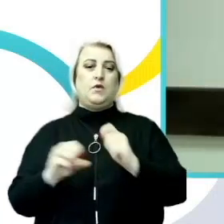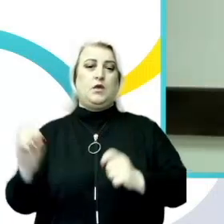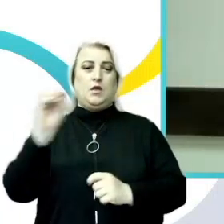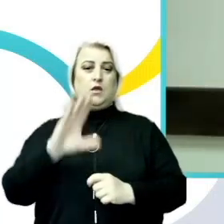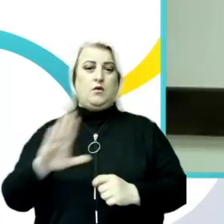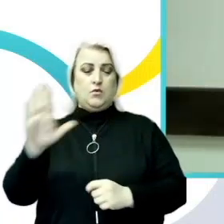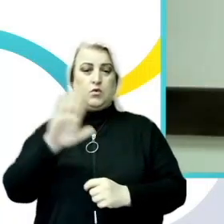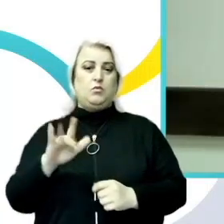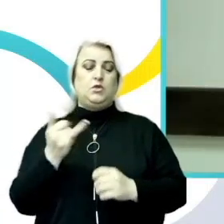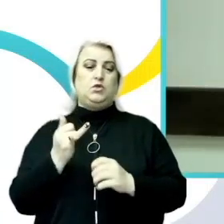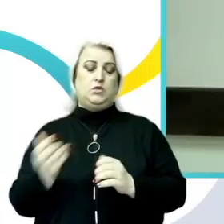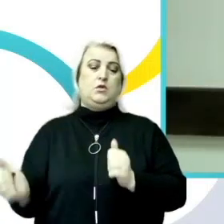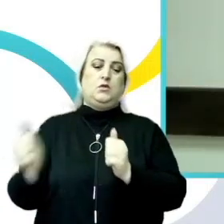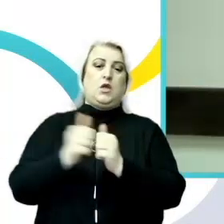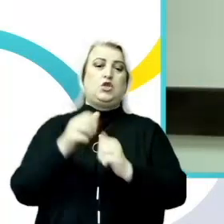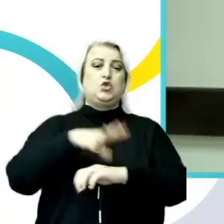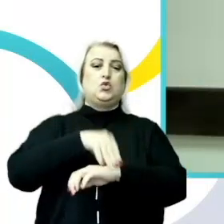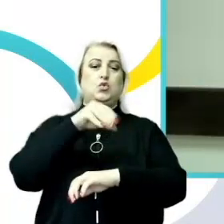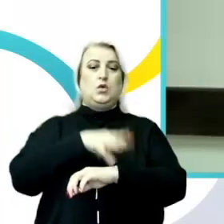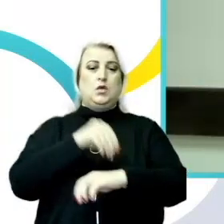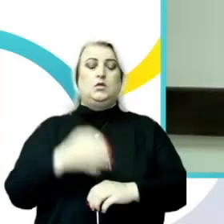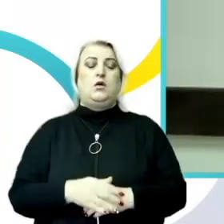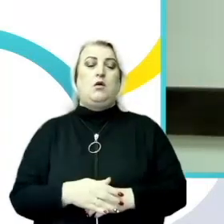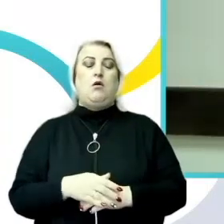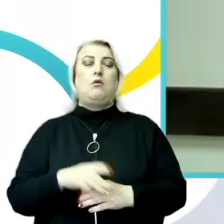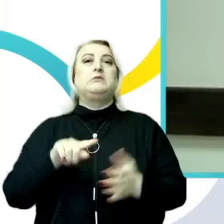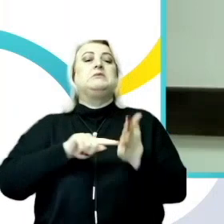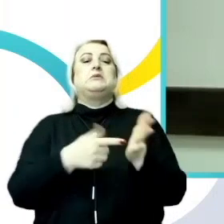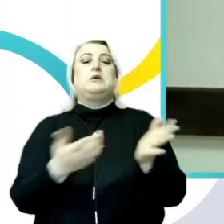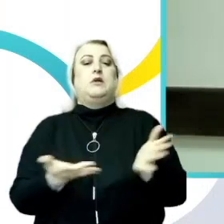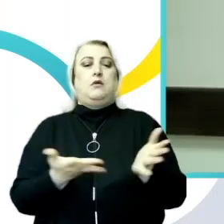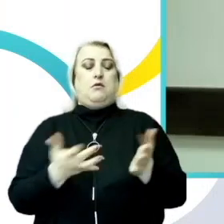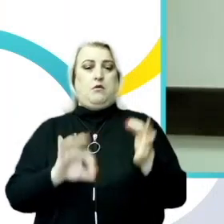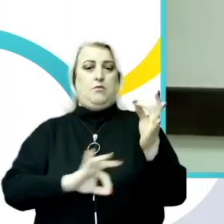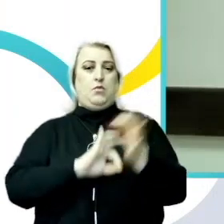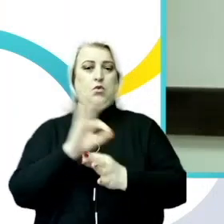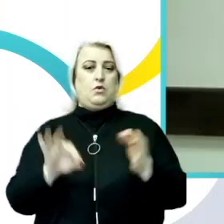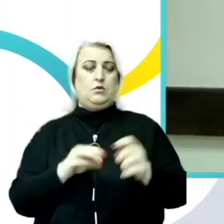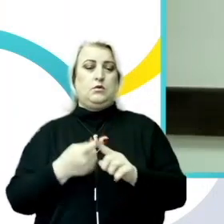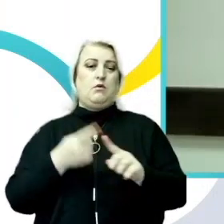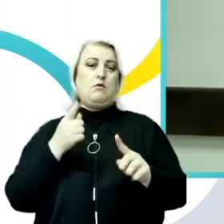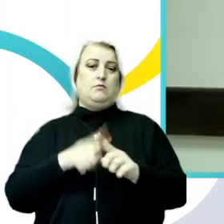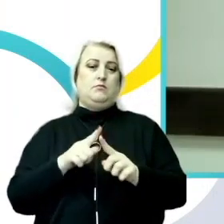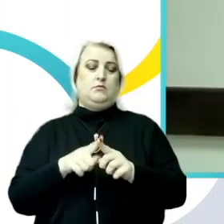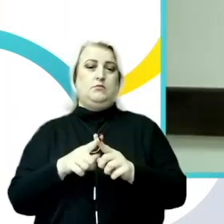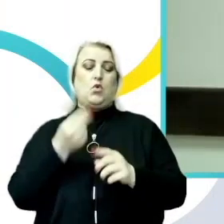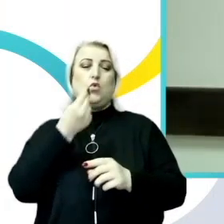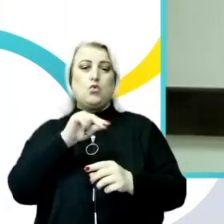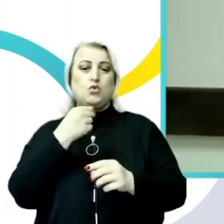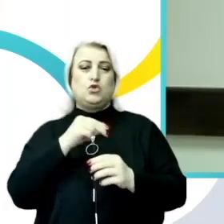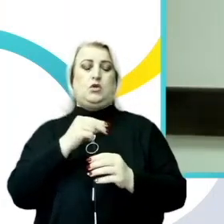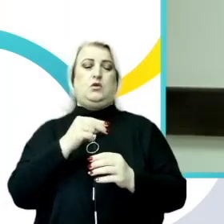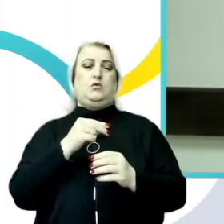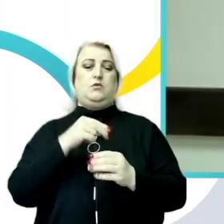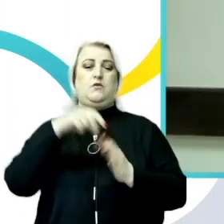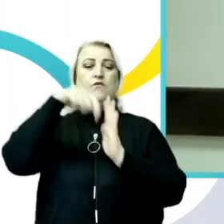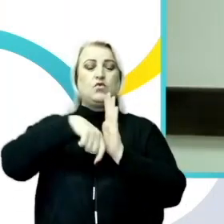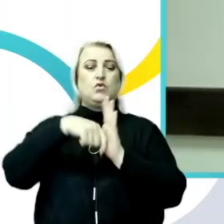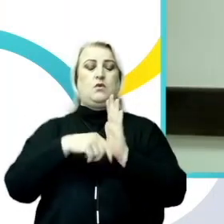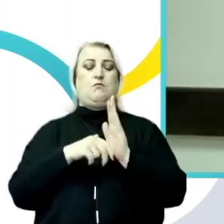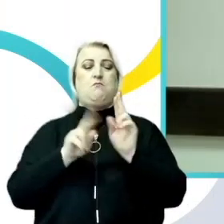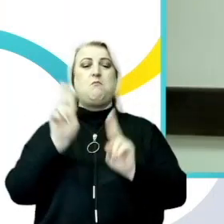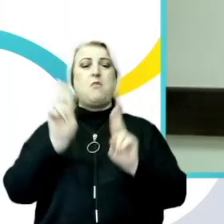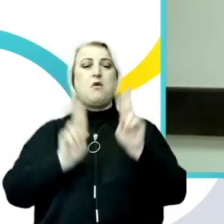cofinanțat de Suiede. Scopul general al proiectului constă în consolidarea mecanismelor antidiscriminare din